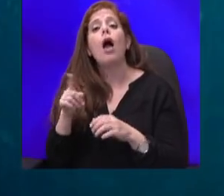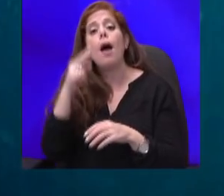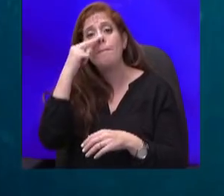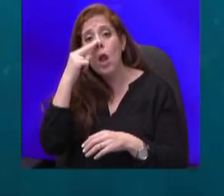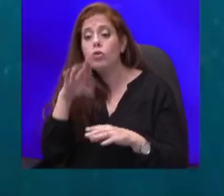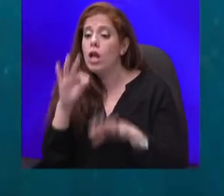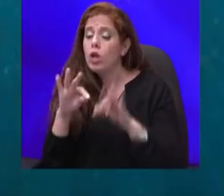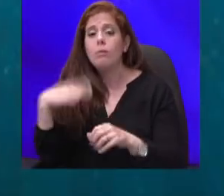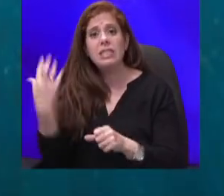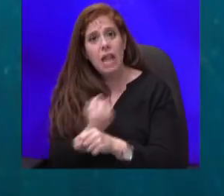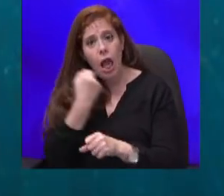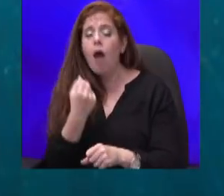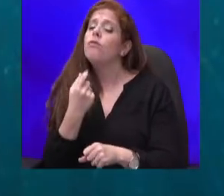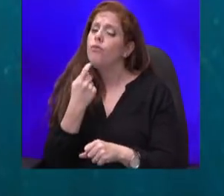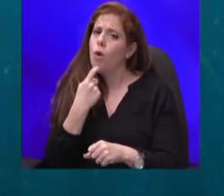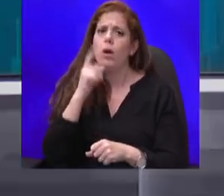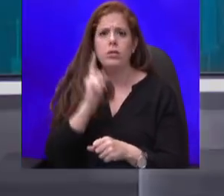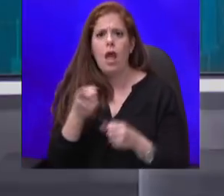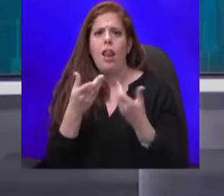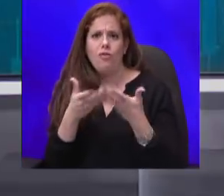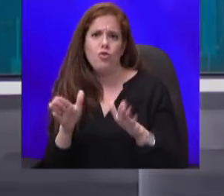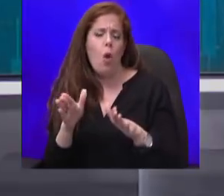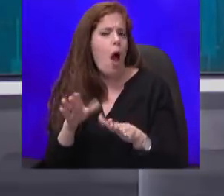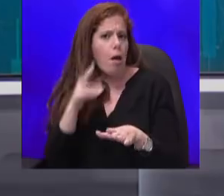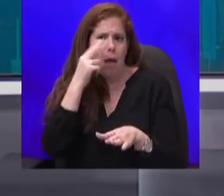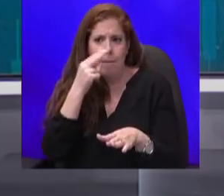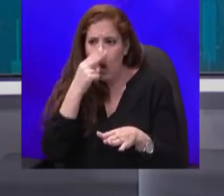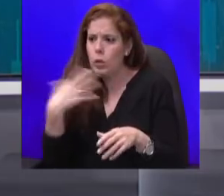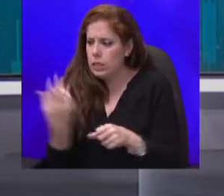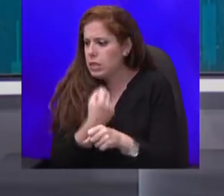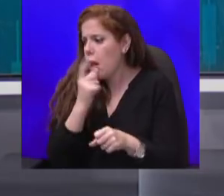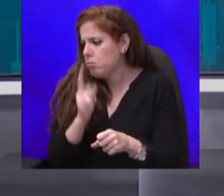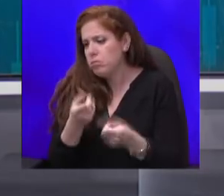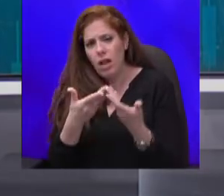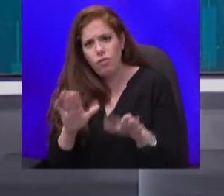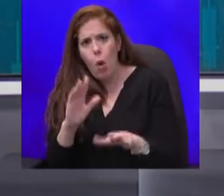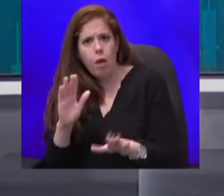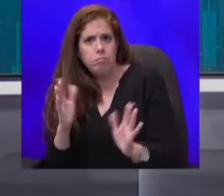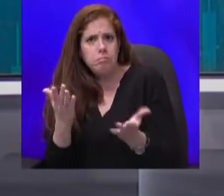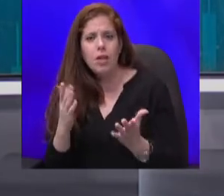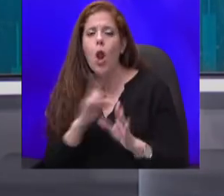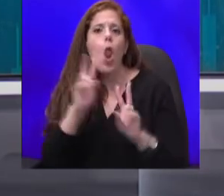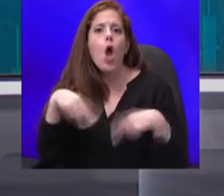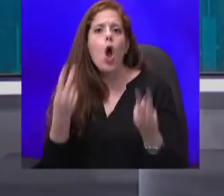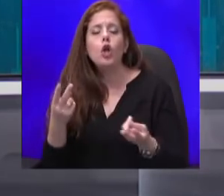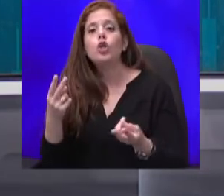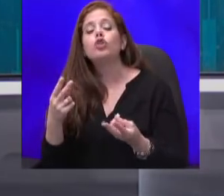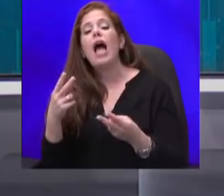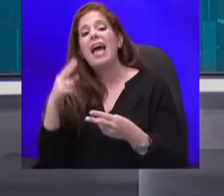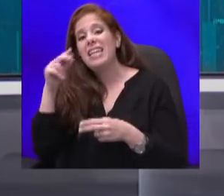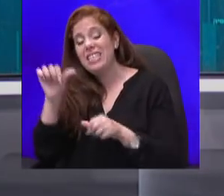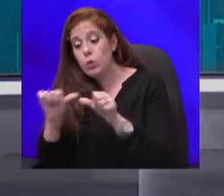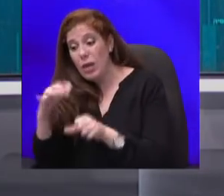ובמשרד הכלכלה, ואמר, הפיילוט הצליח, צריך לפתוח, לא יכול להיות שהניסוי הצליח והחולה ימות. תראה, כמו שאני